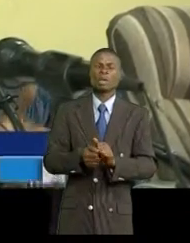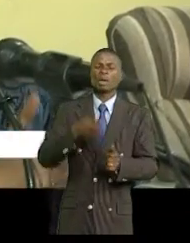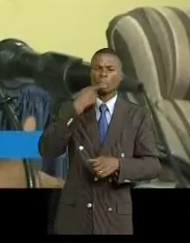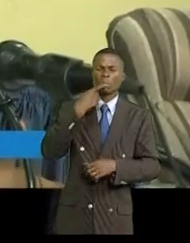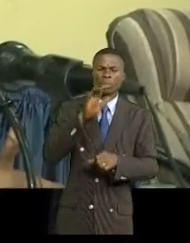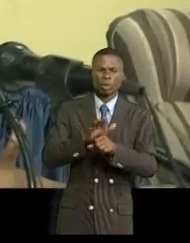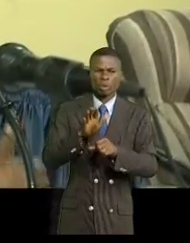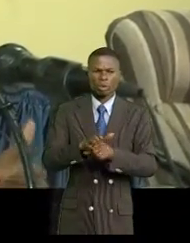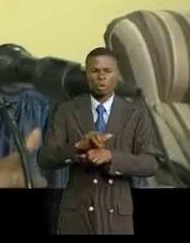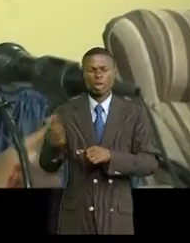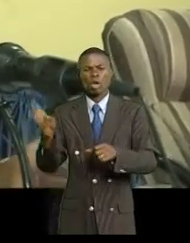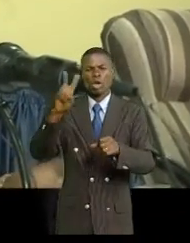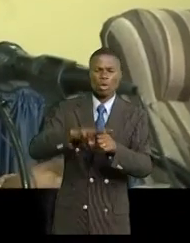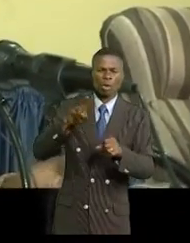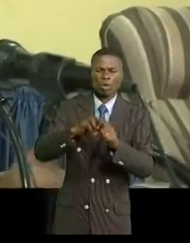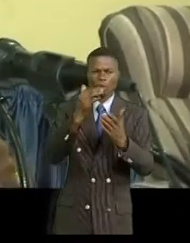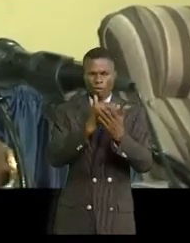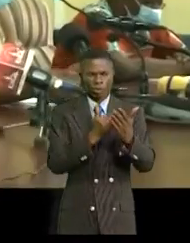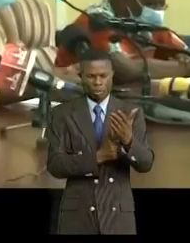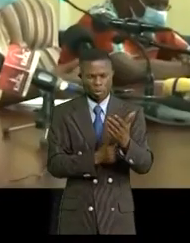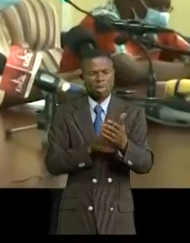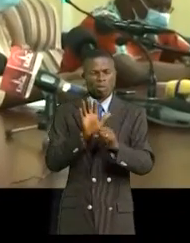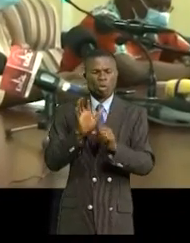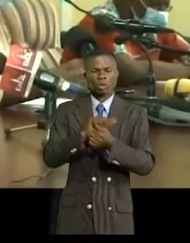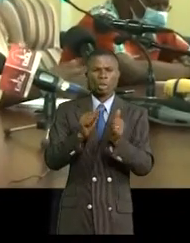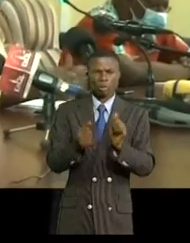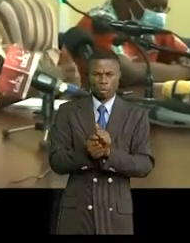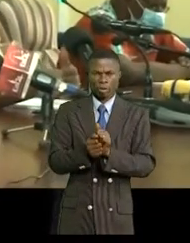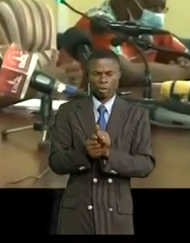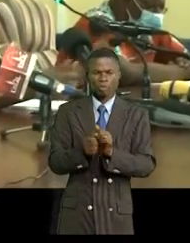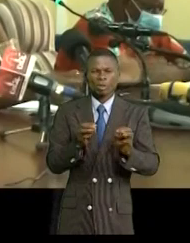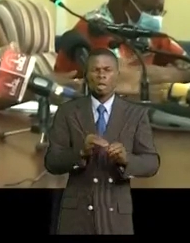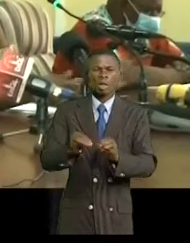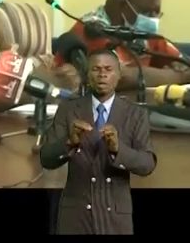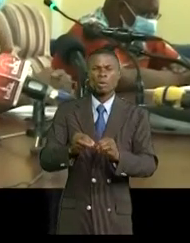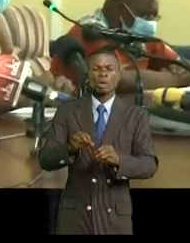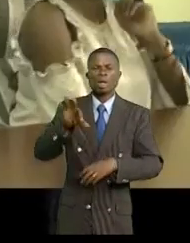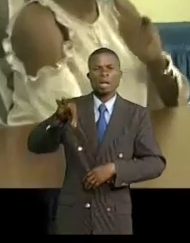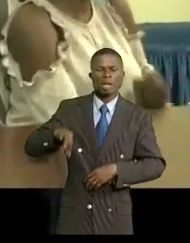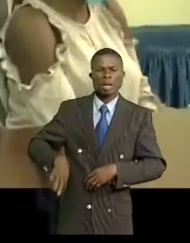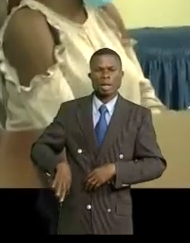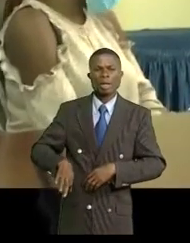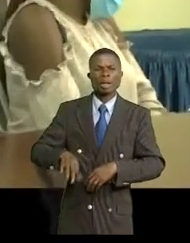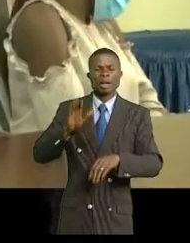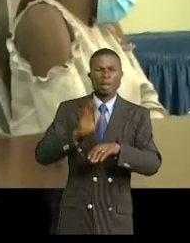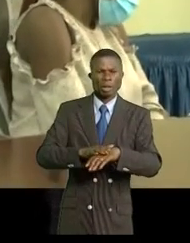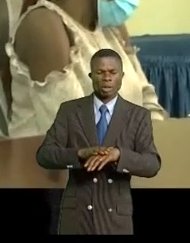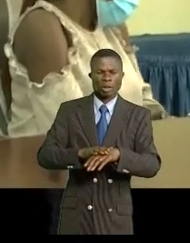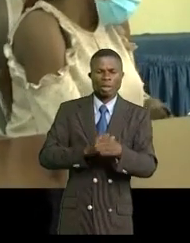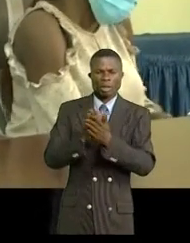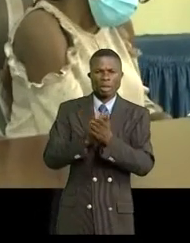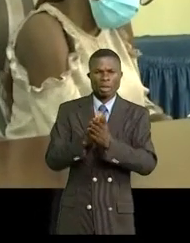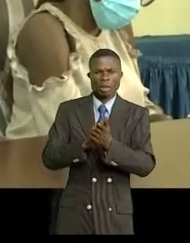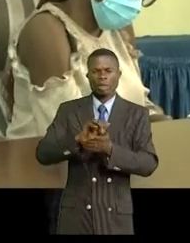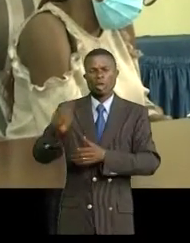pendant quelle période, etc. Quelles sont les modalités pour bénéficier de ces fonds qui s'étalent aussi sur plusieurs